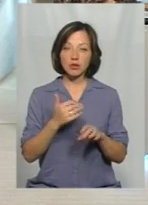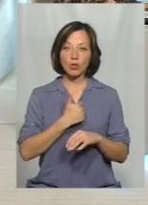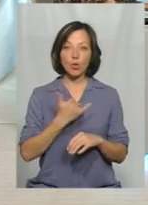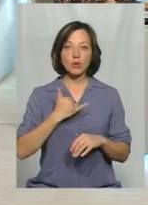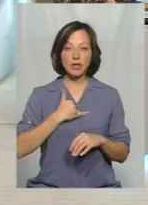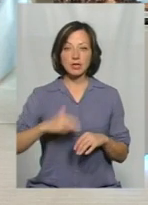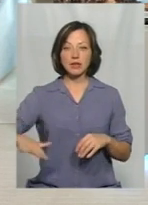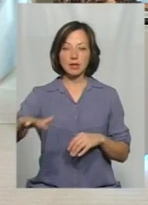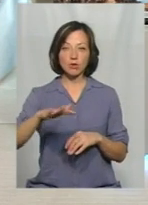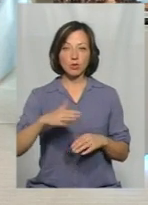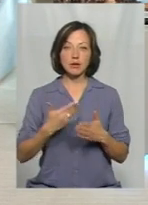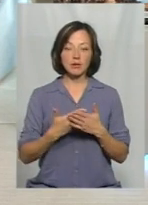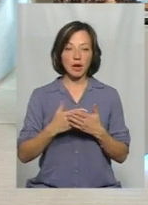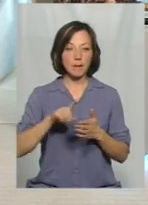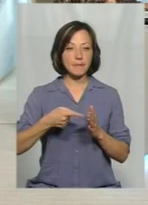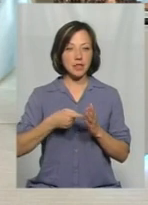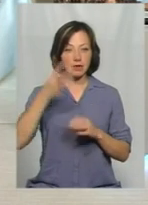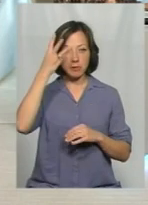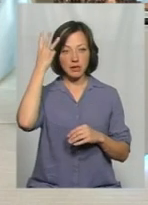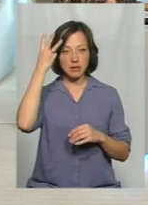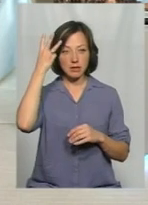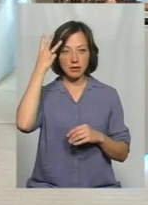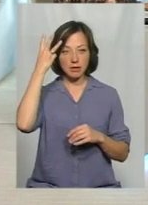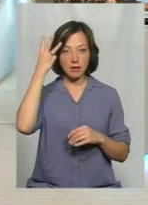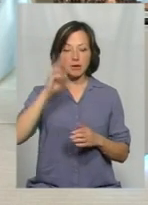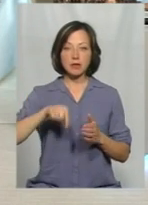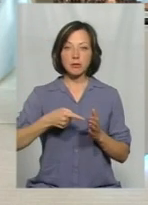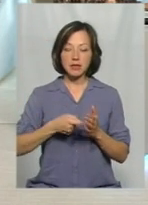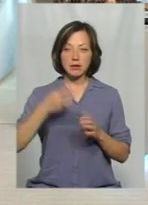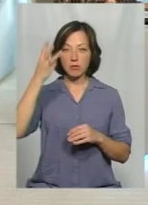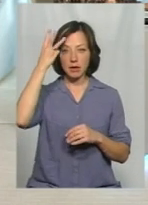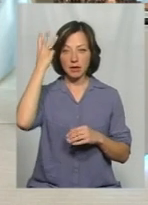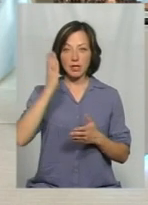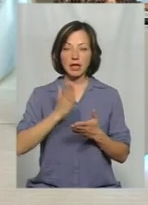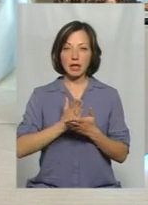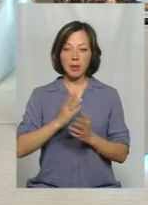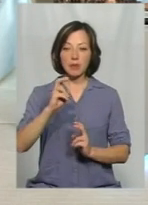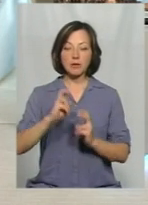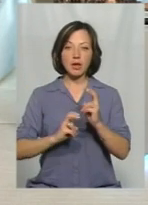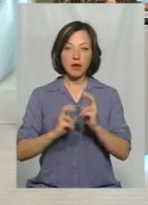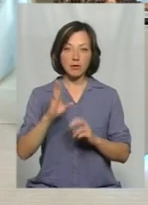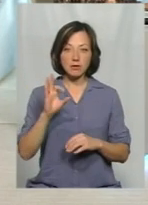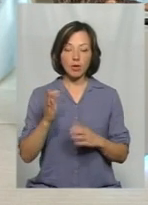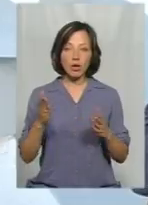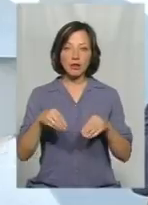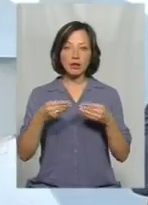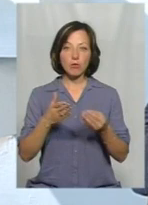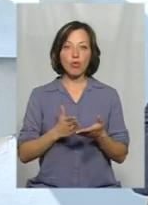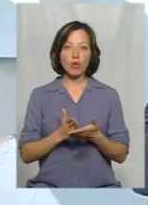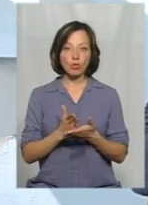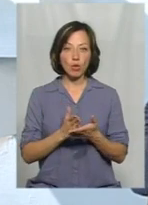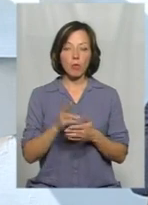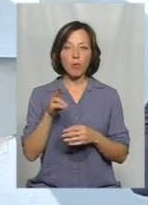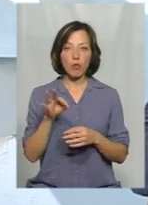У нас на території, возьмемо, наприклад, місто Хмельницький. У місту Хмельницькому є комунальне підприємство, яке надає послуги